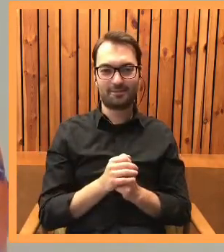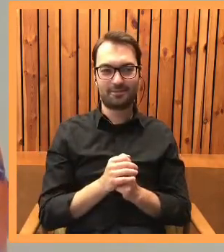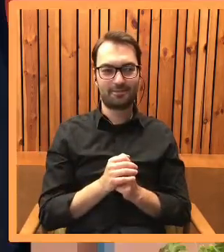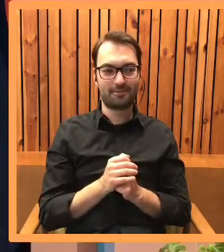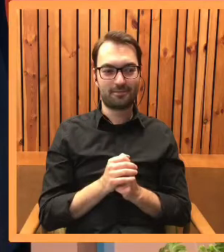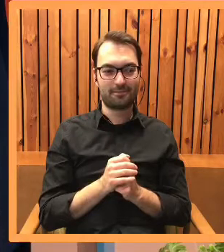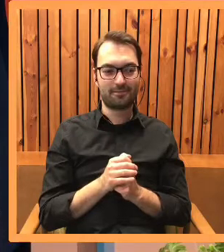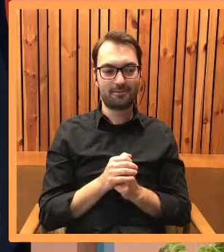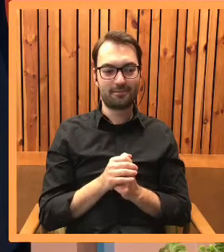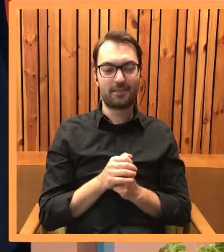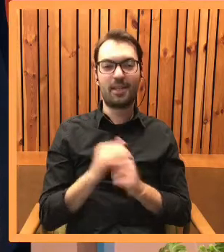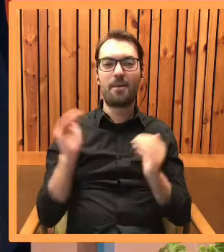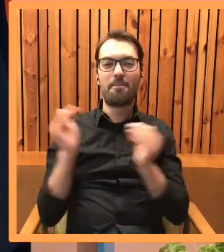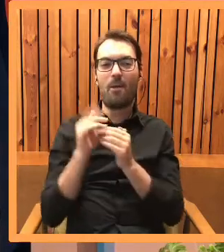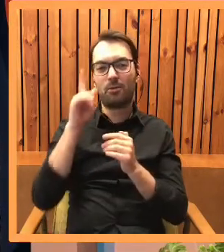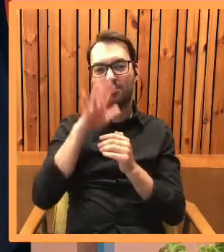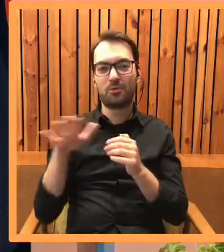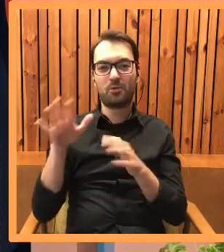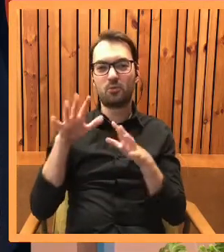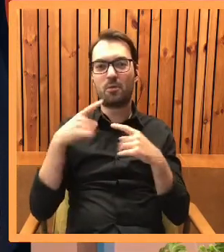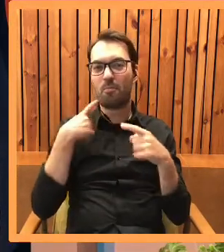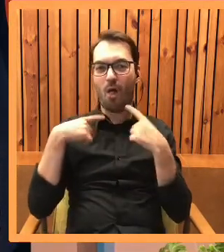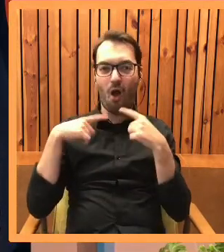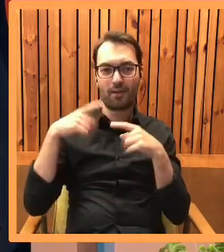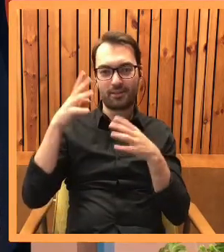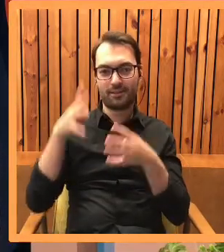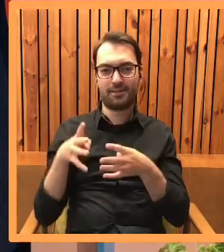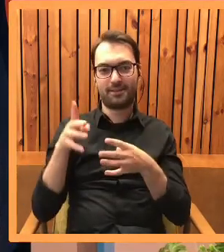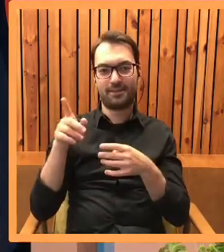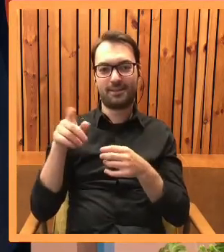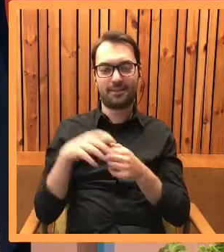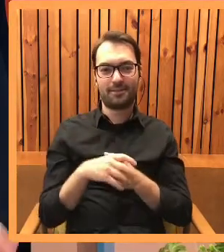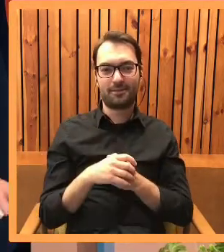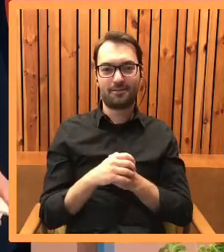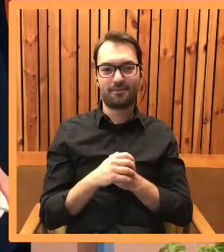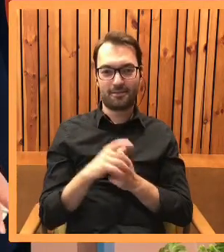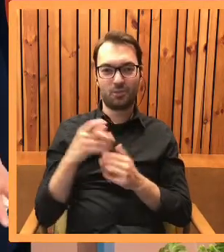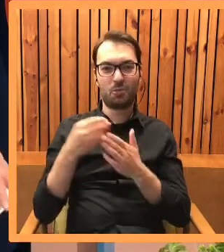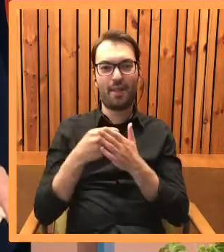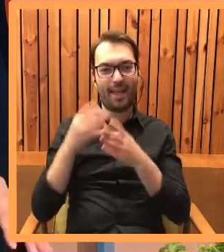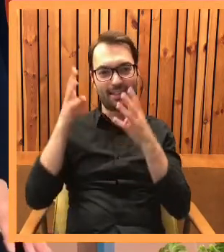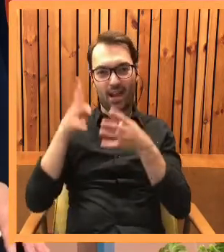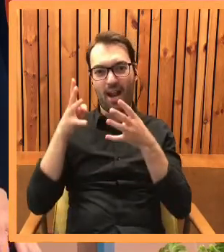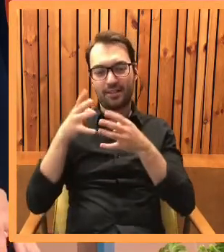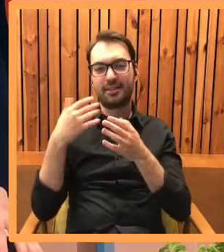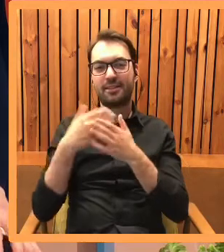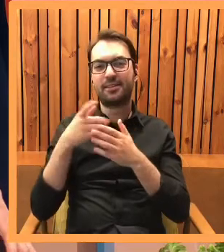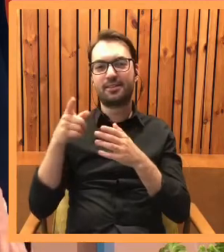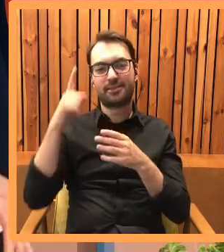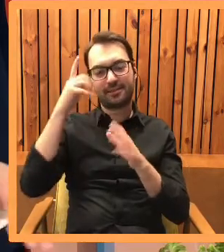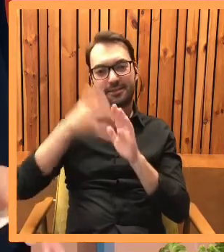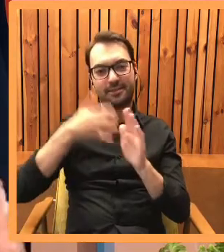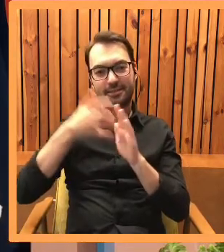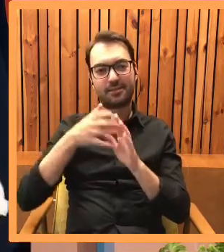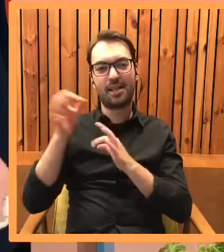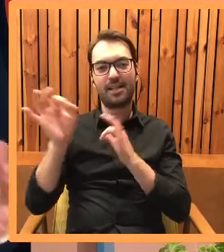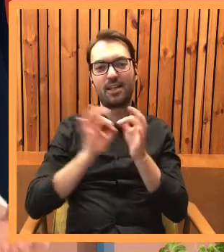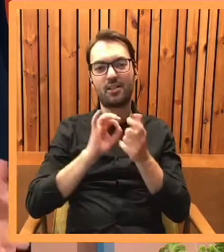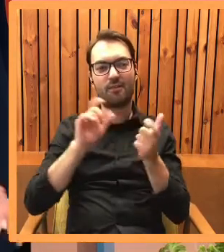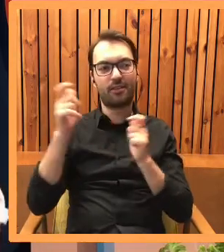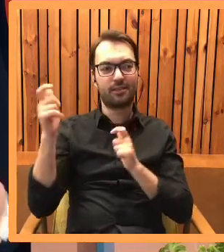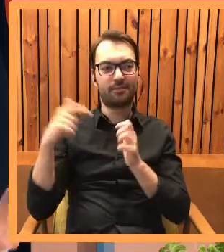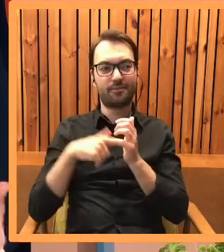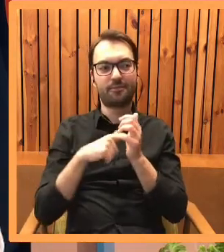języka, w tej małej społeczności krąży bardzo dużo plotek wokół tej postaci. Tutaj też sięgasz do bardzo konkretnych wydarzeń historycznych związanych